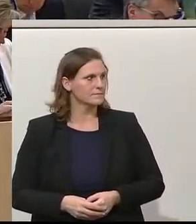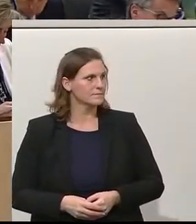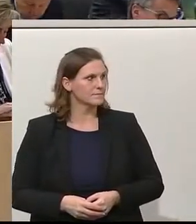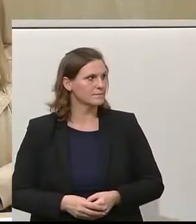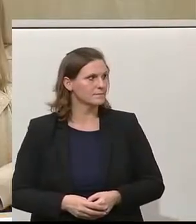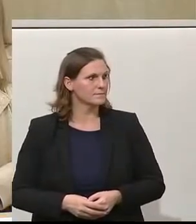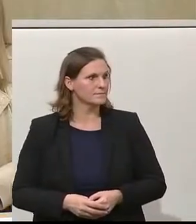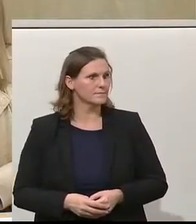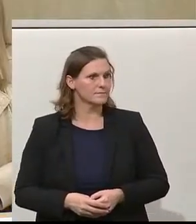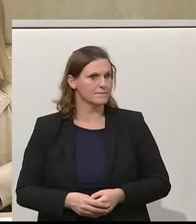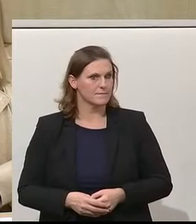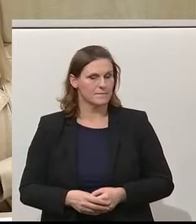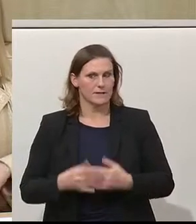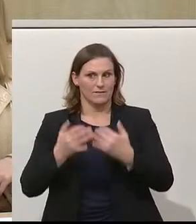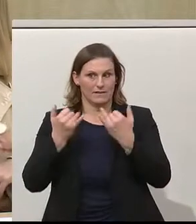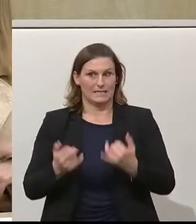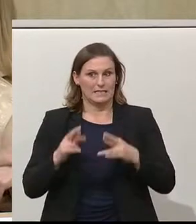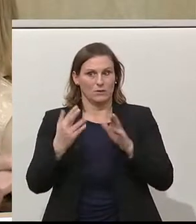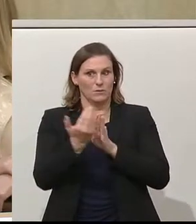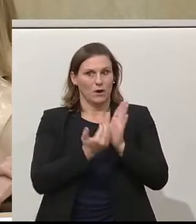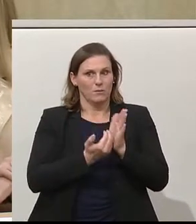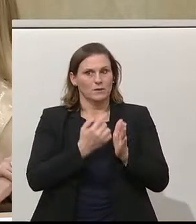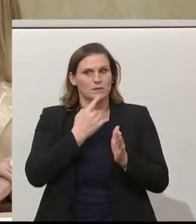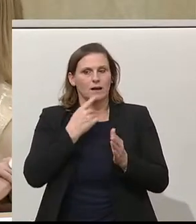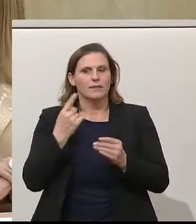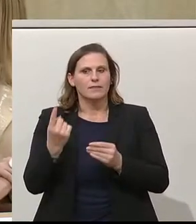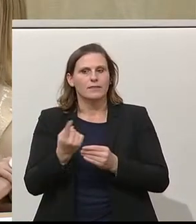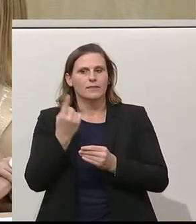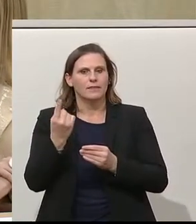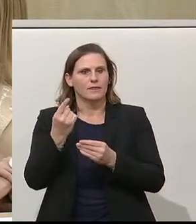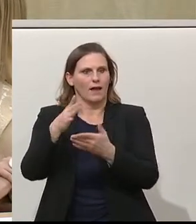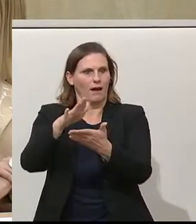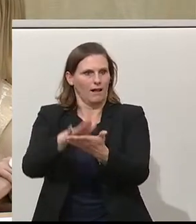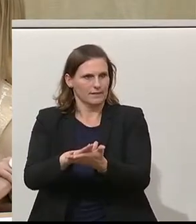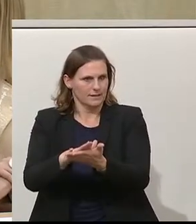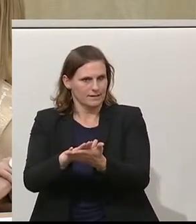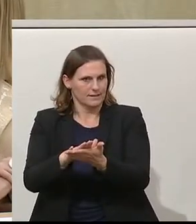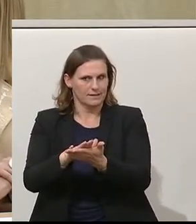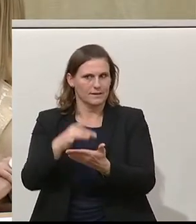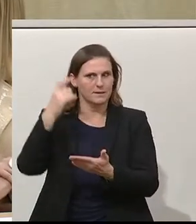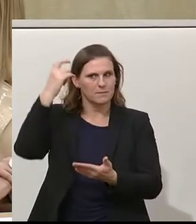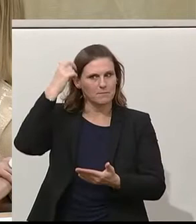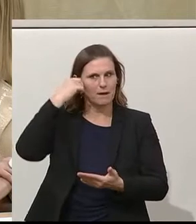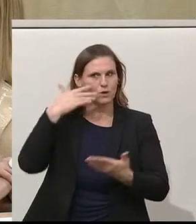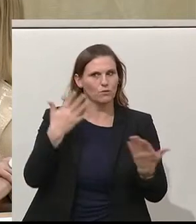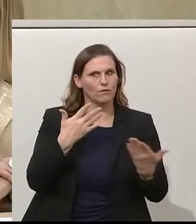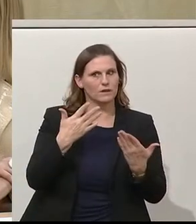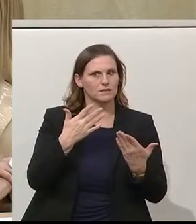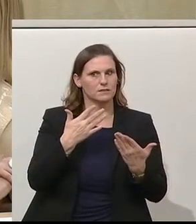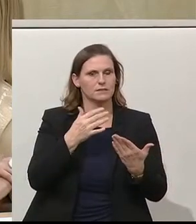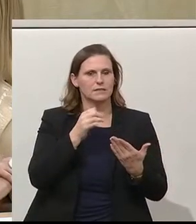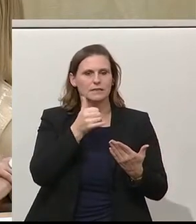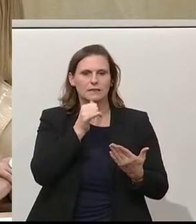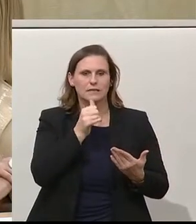Wenn wir in diesem Regierungsprogramm von Nachhaltigkeit sprechen, dann meinen wir damit nicht nur Klima- und Umweltschutz,